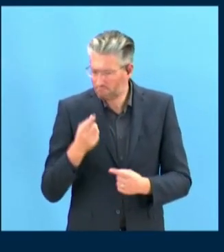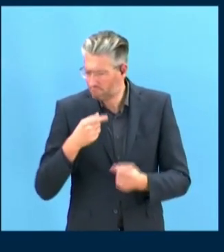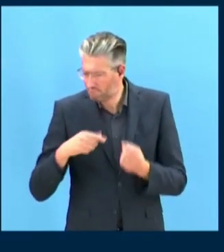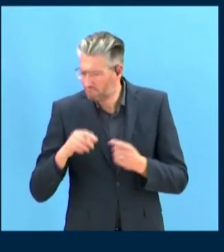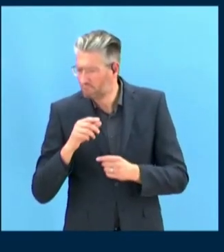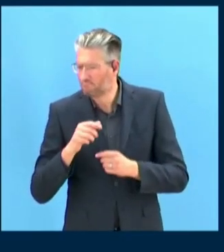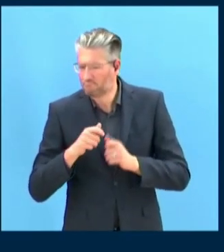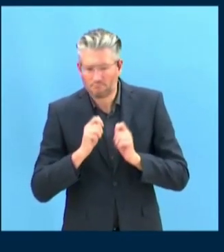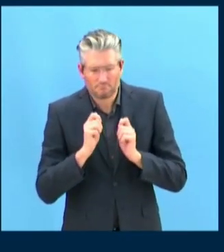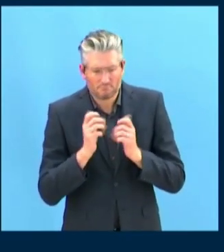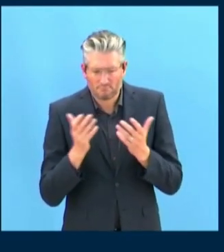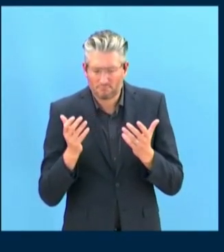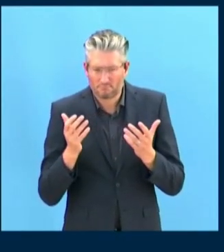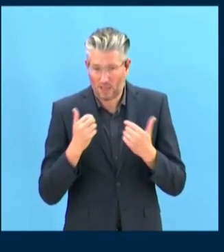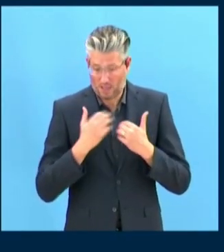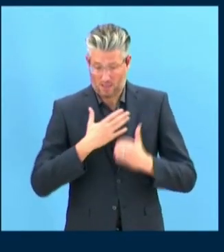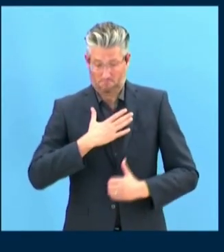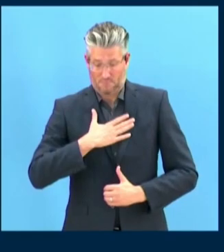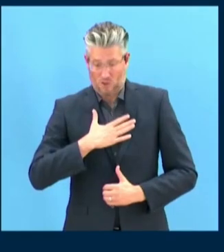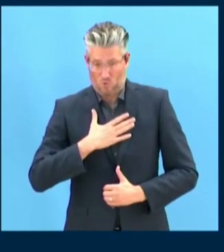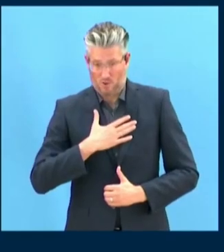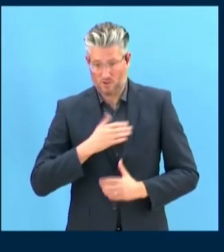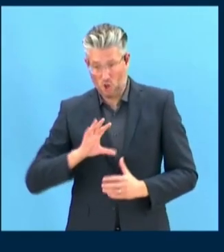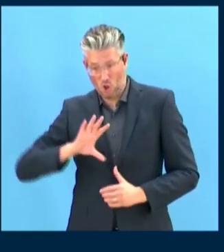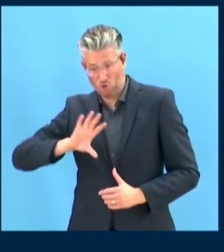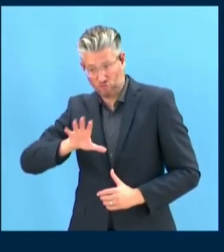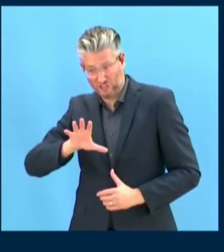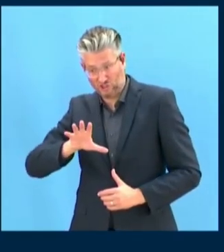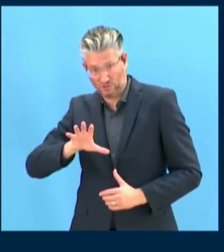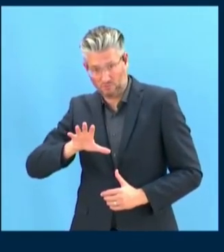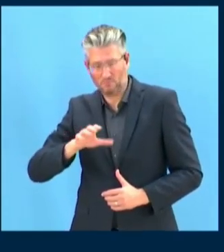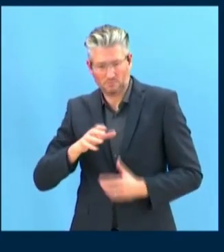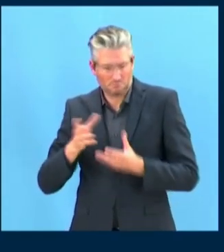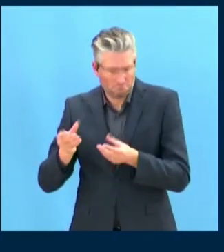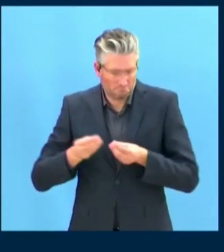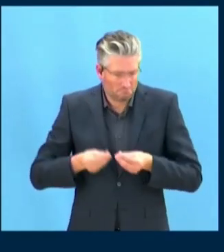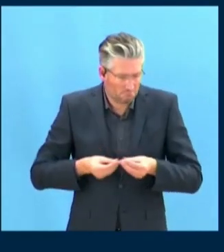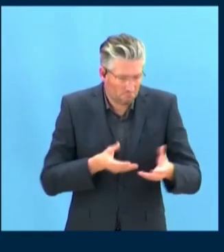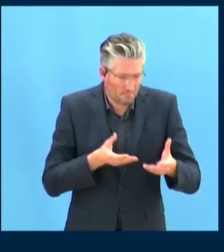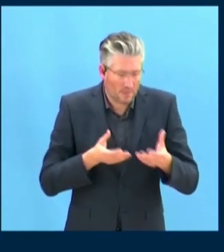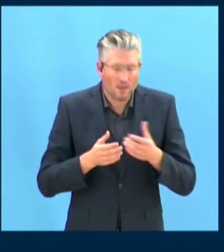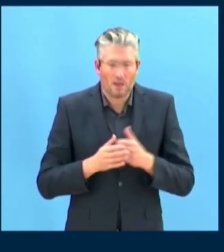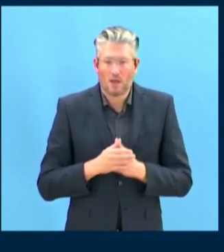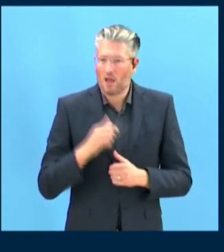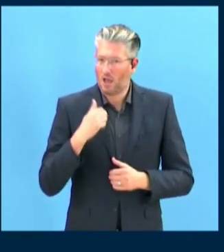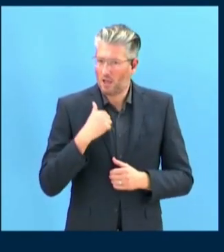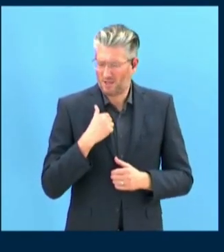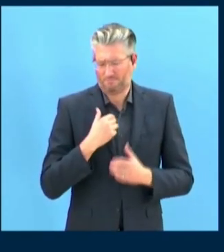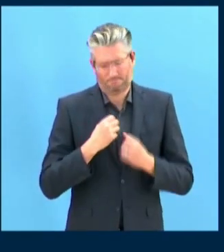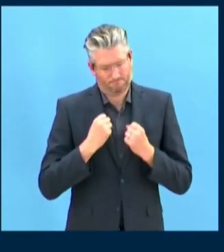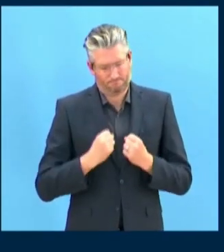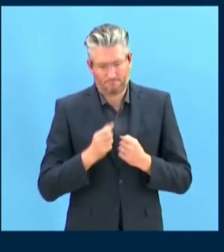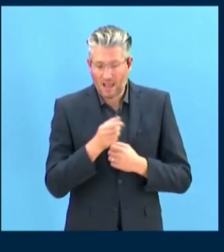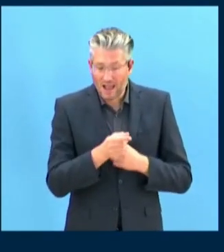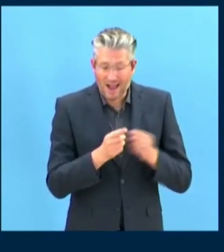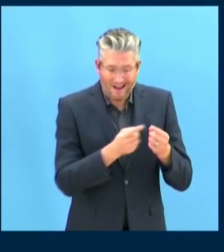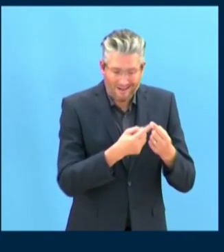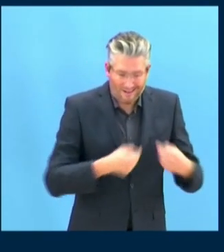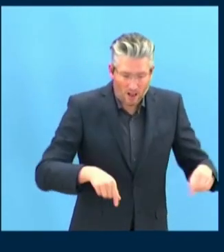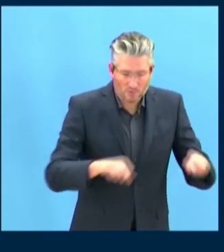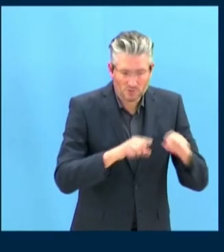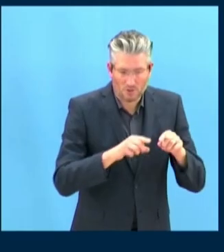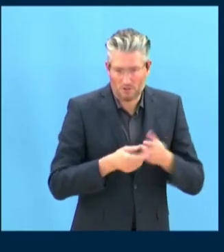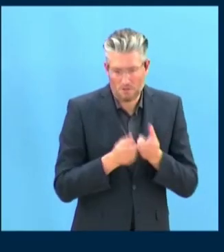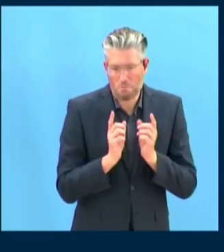сессии. Во-первых, мы убеждены, что Совету по правам человека следует обеспечить полноценное участие легитимных